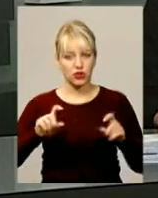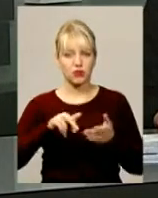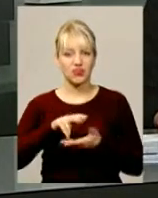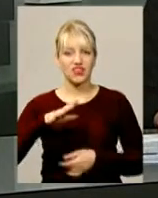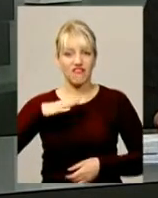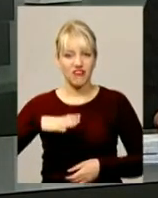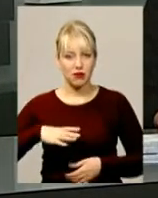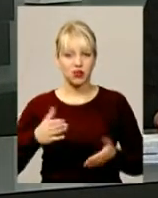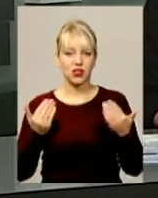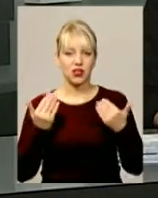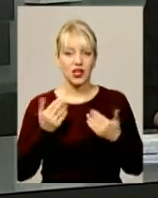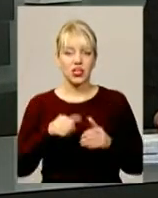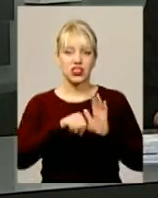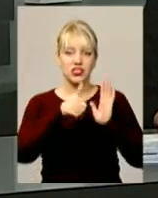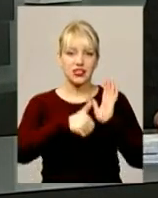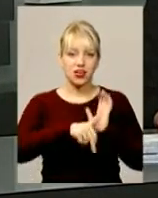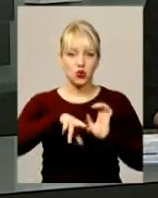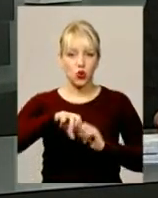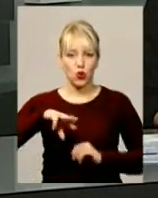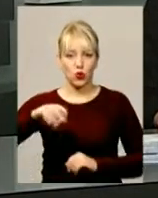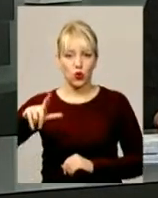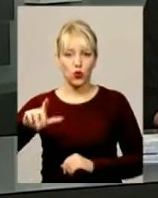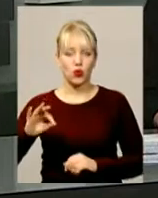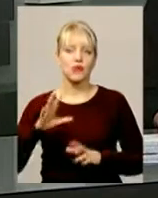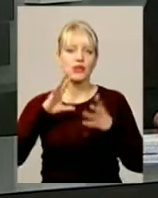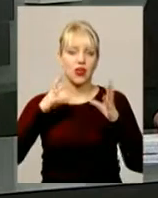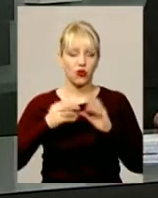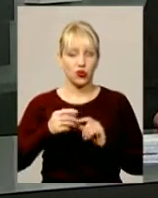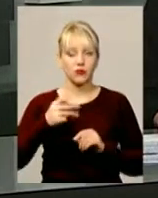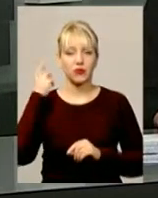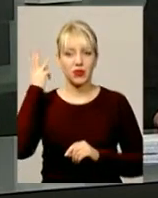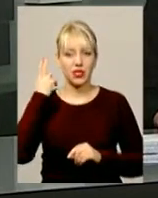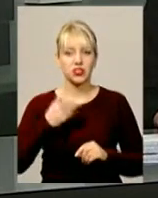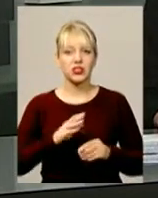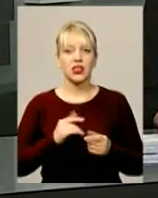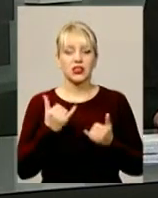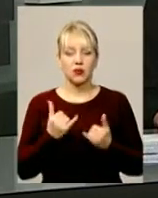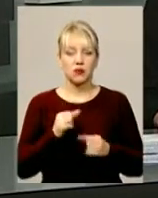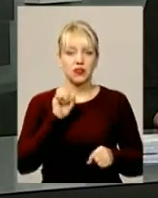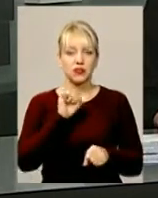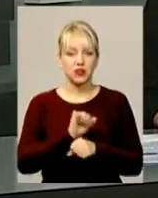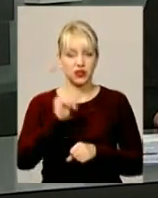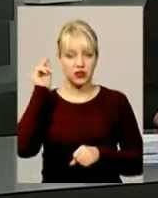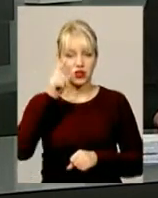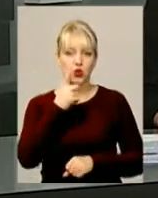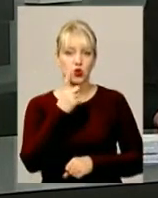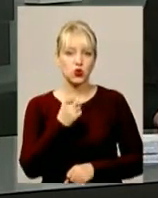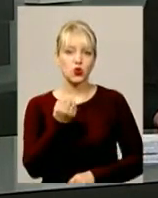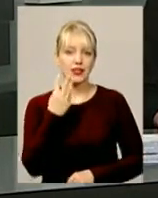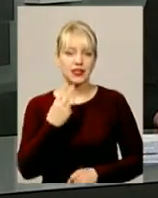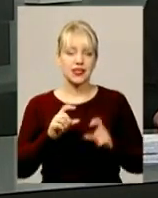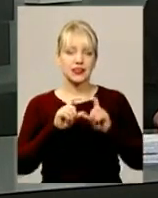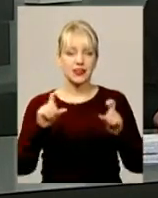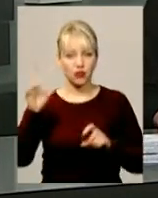канікули від 16 лютого. Всього на Хмельниччині станом на 17-ту годину цього дня призупинили навчання 113 закладів